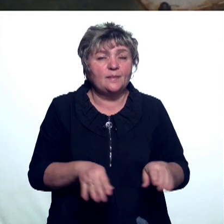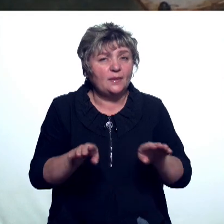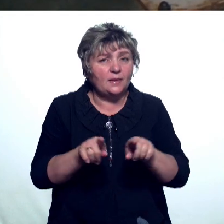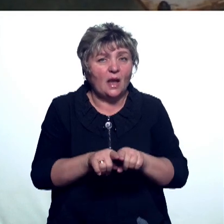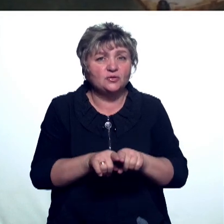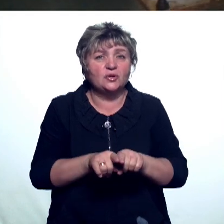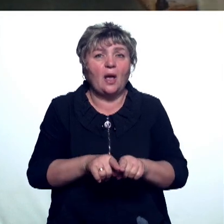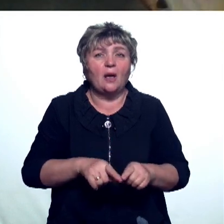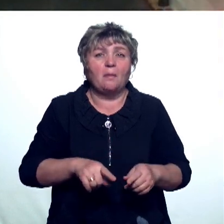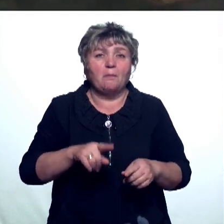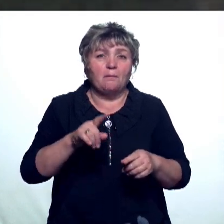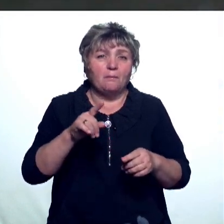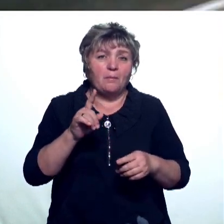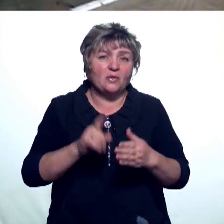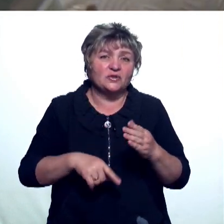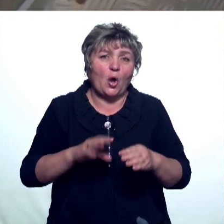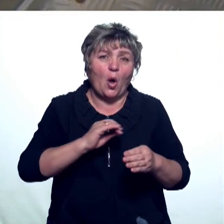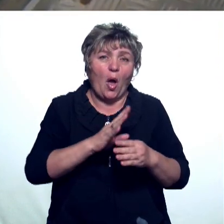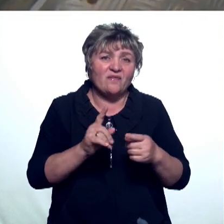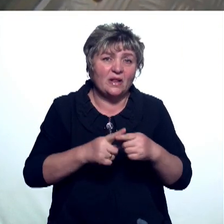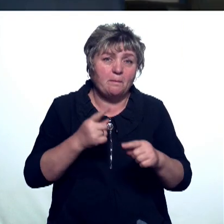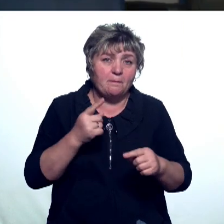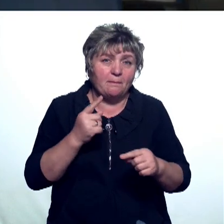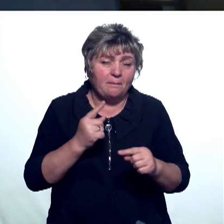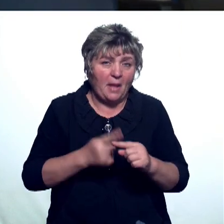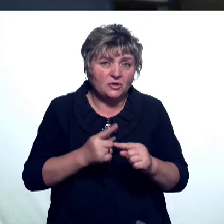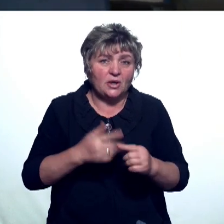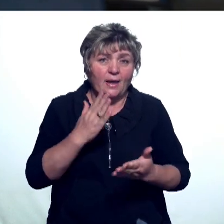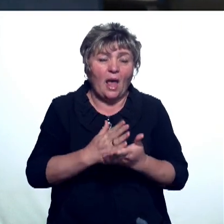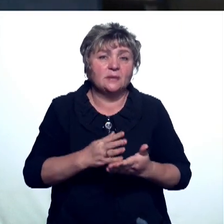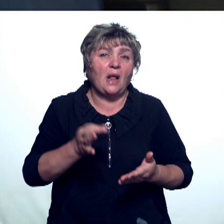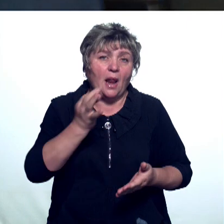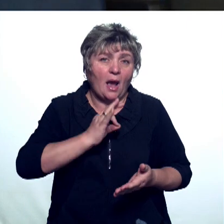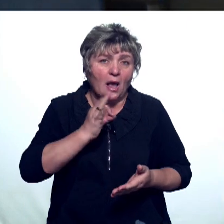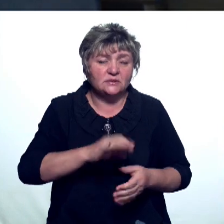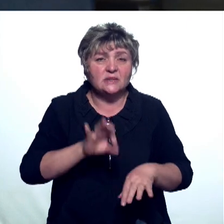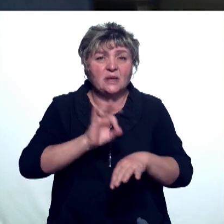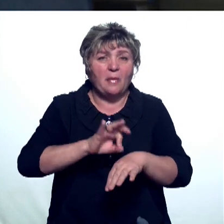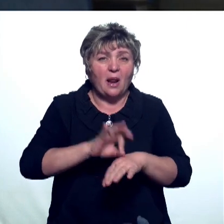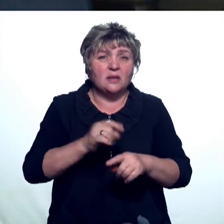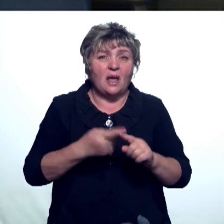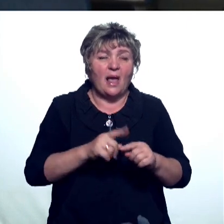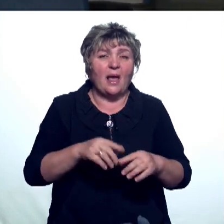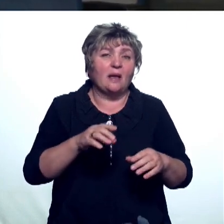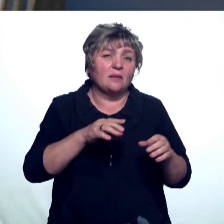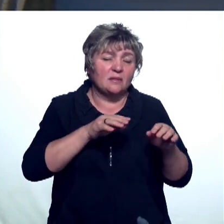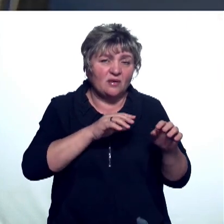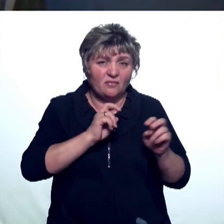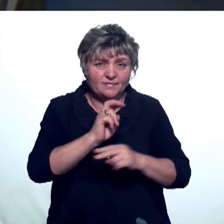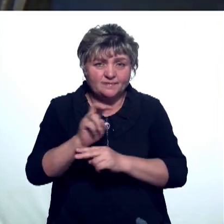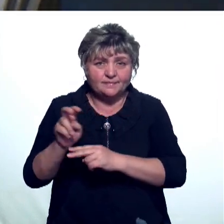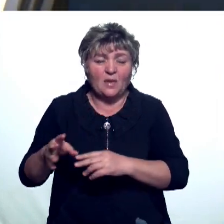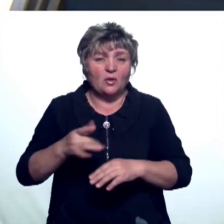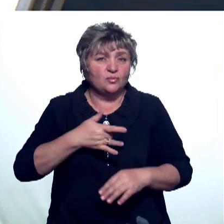Также подтверждено по ЦРЦ, что ковид-положительный есть и кастра. В связи с ростом числа заболевших, ритм выездной помощи стал жестче.